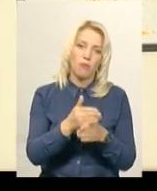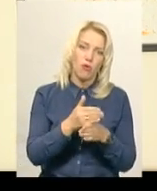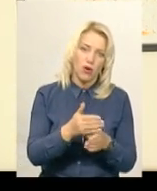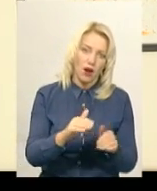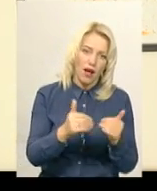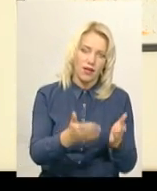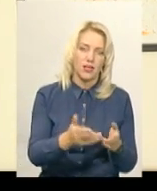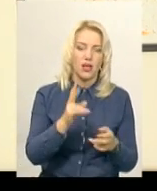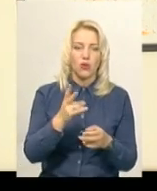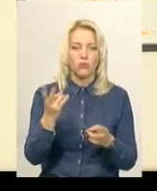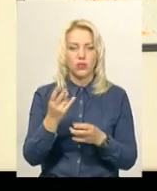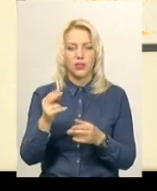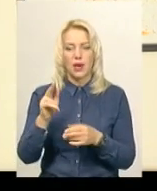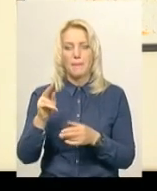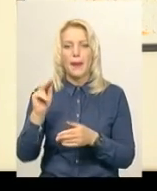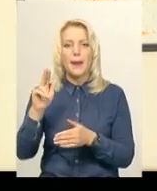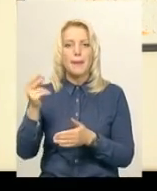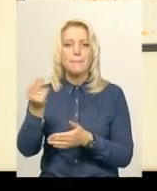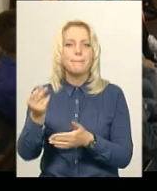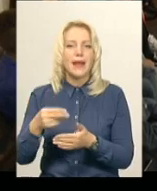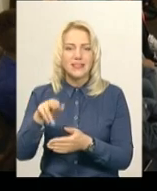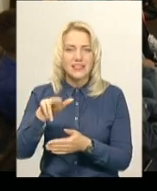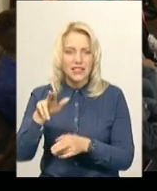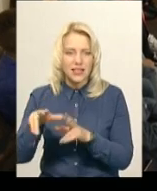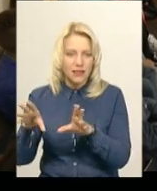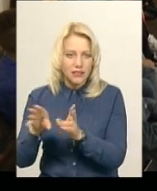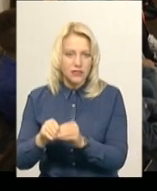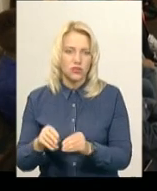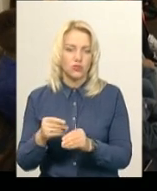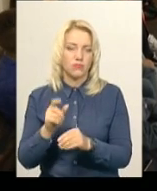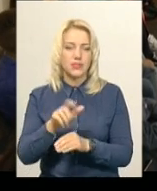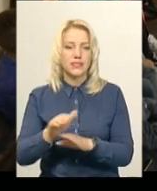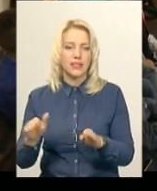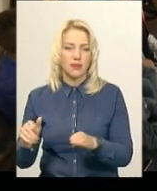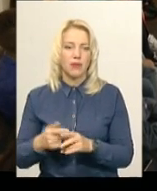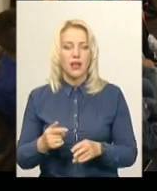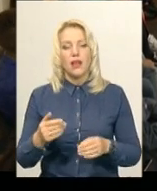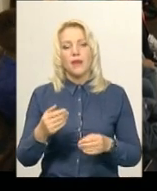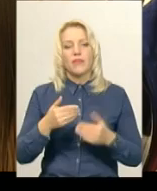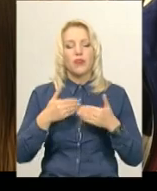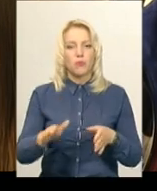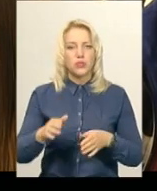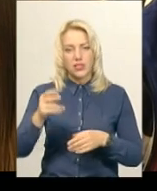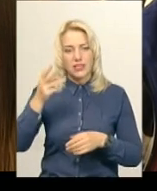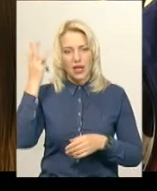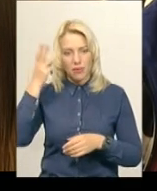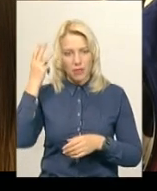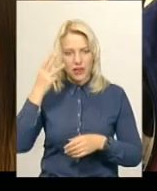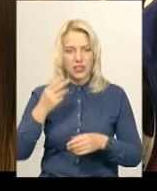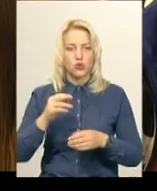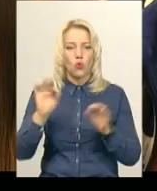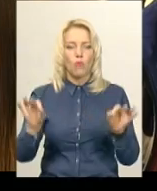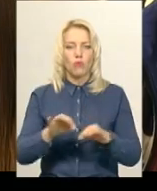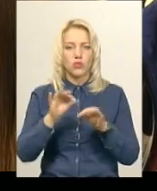беру пензлика в руки і малюю разом з ними. Разом зі своїми колегами випускниця Хмельницького музичного училища Ірина